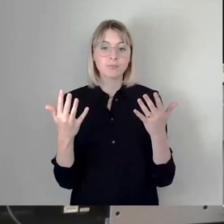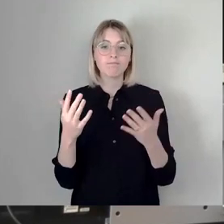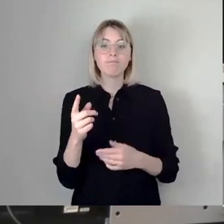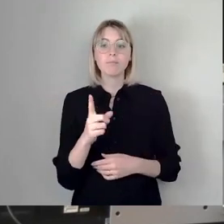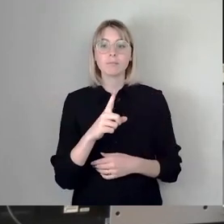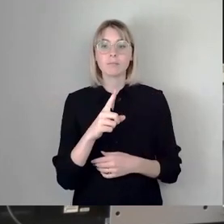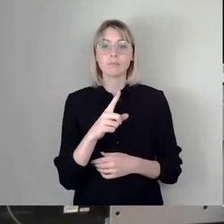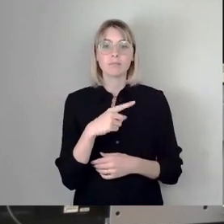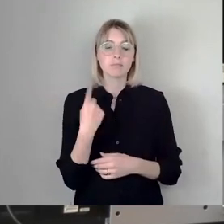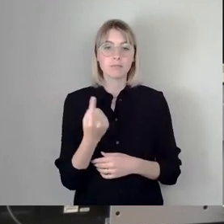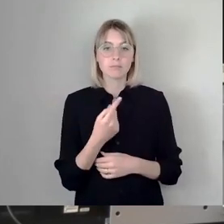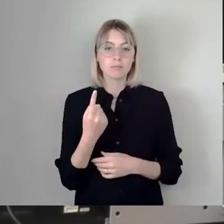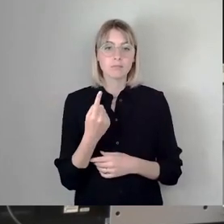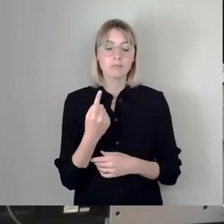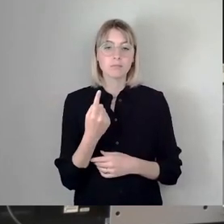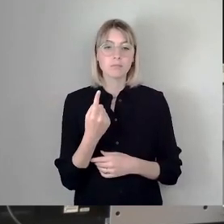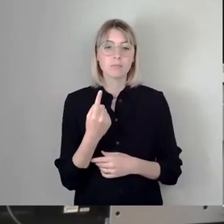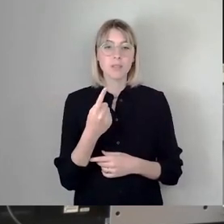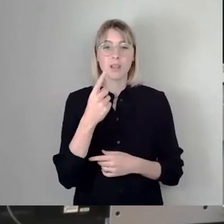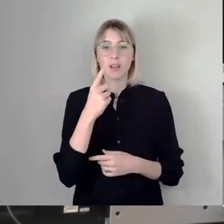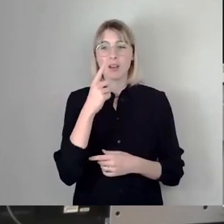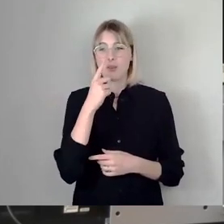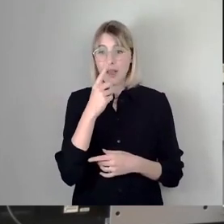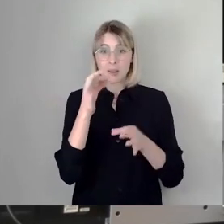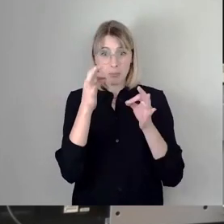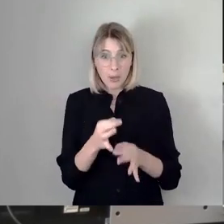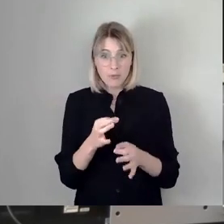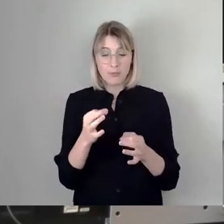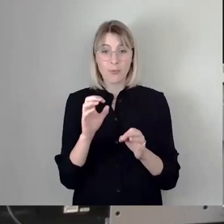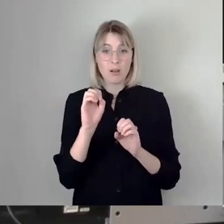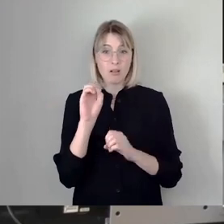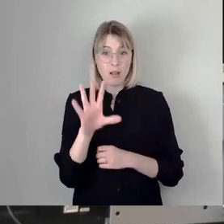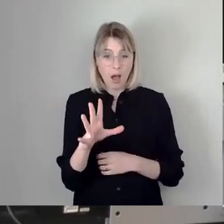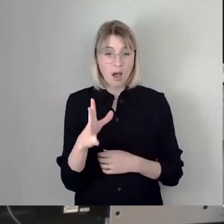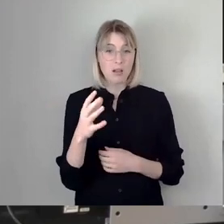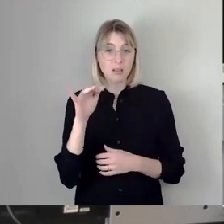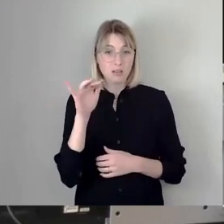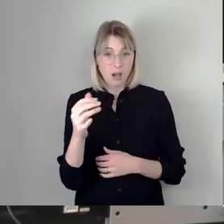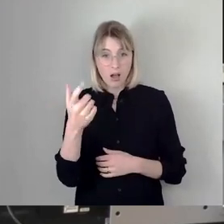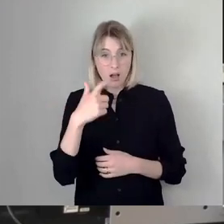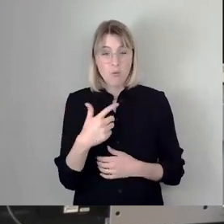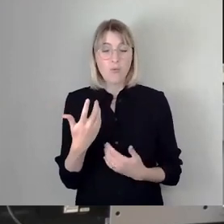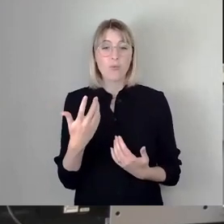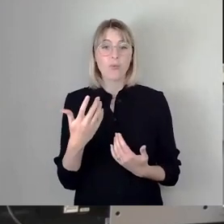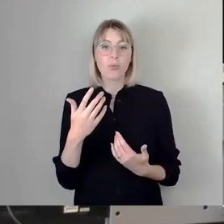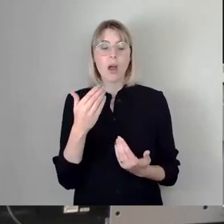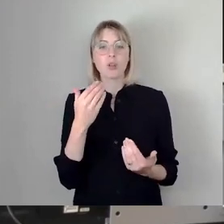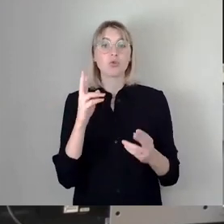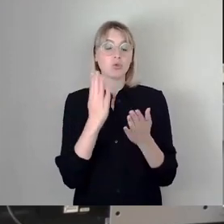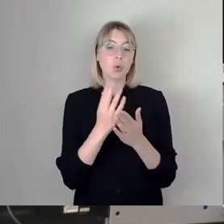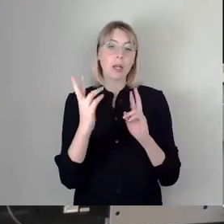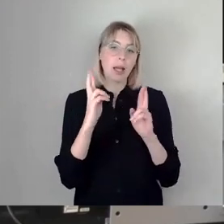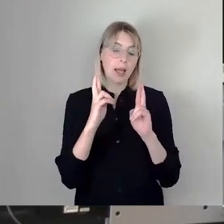wenn dann wirklich jemand klagt, wie gesagt, in unserer Risikoabwägung haben wir das auch an anderer Stelle gesehen,